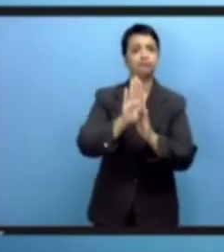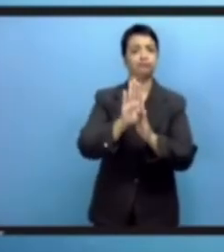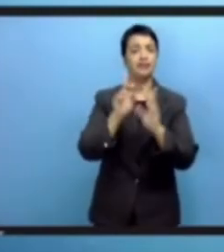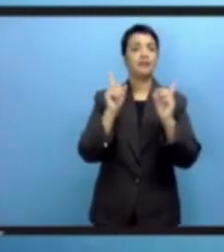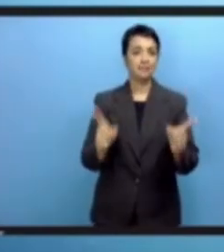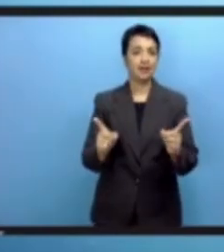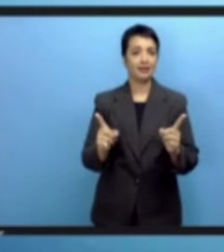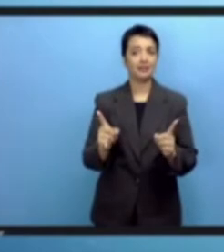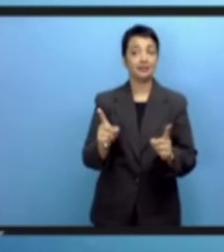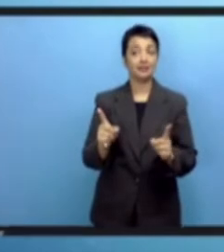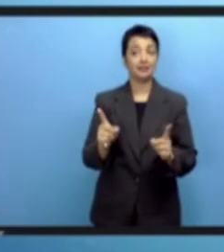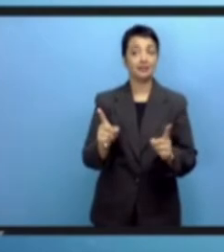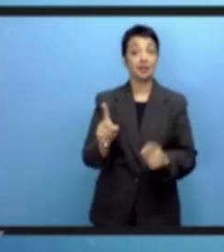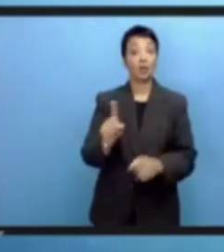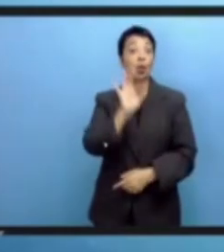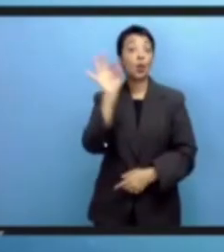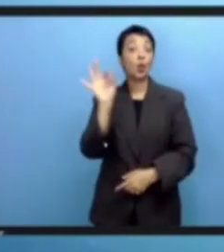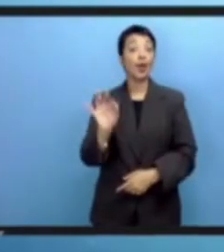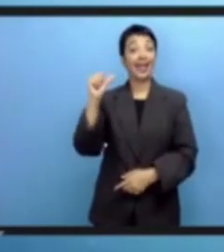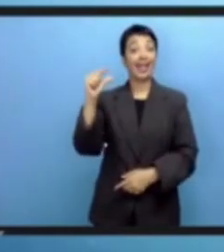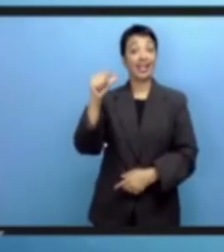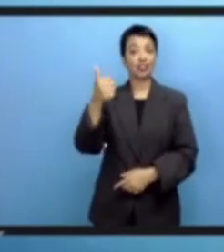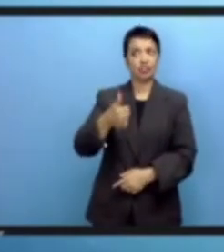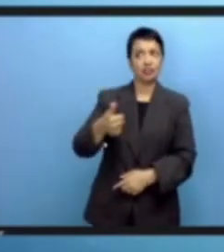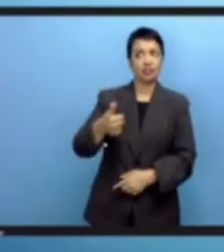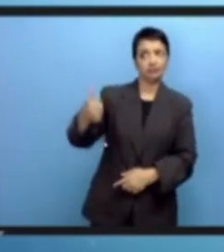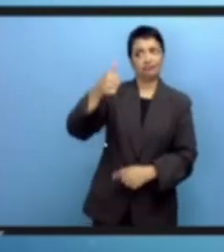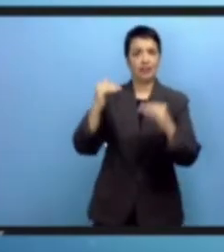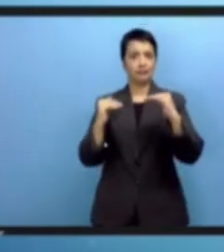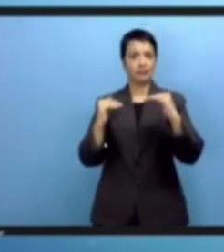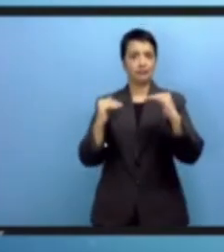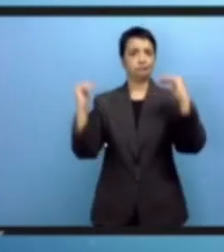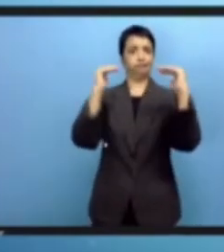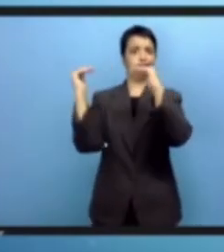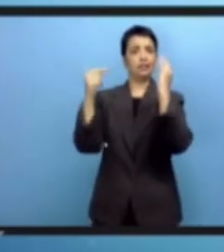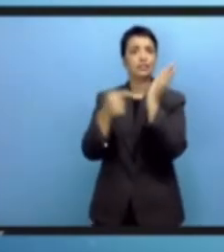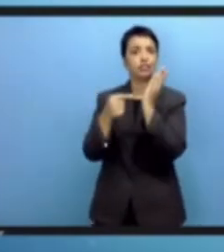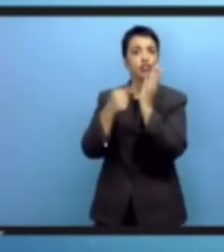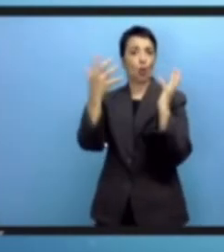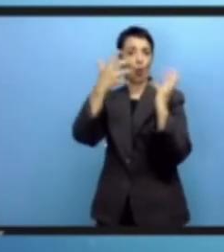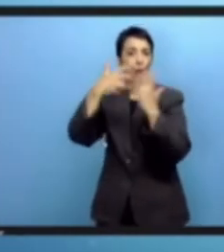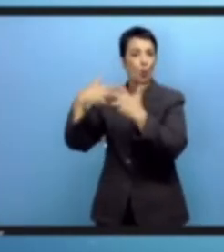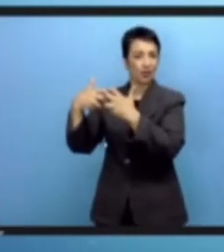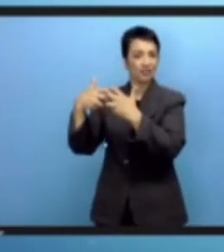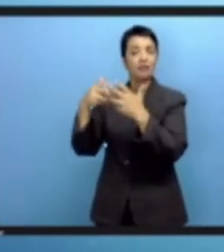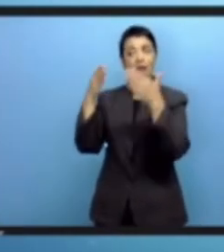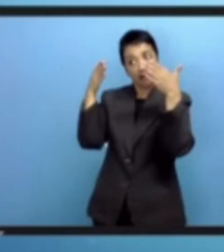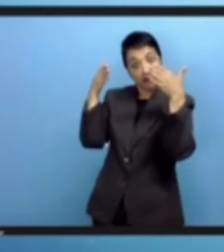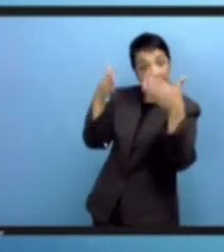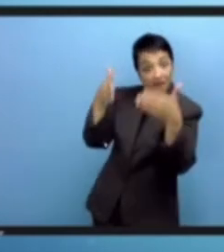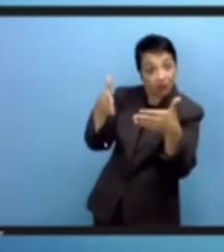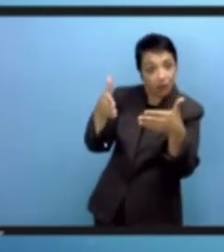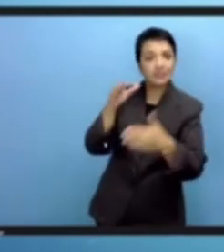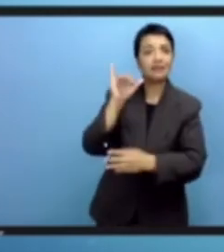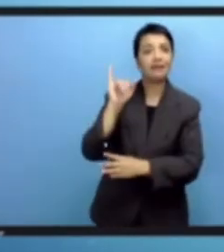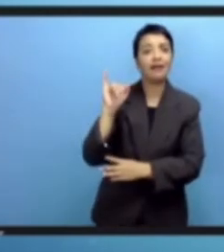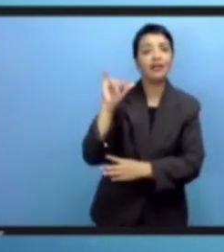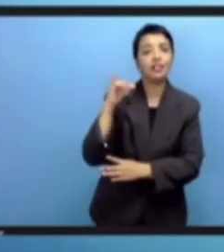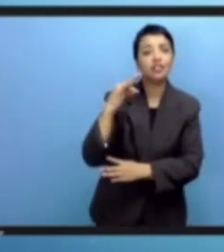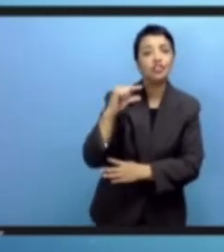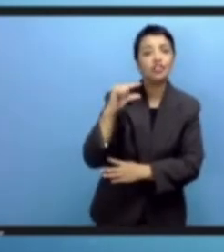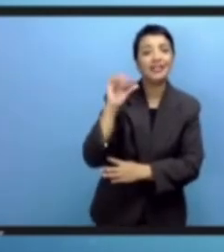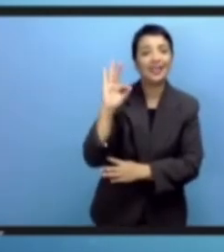المنتدى بحد ذاته عليه بدوره أن يؤدي دورا في هذا الصدد لذلك تم